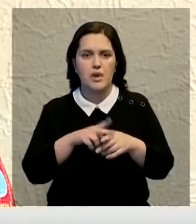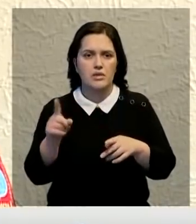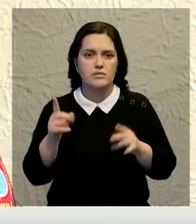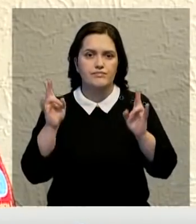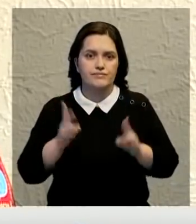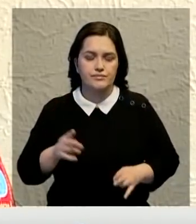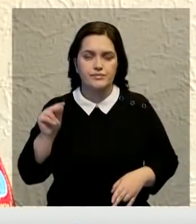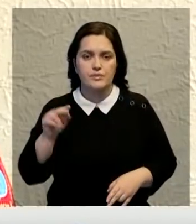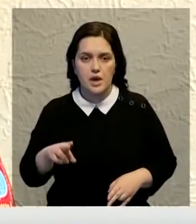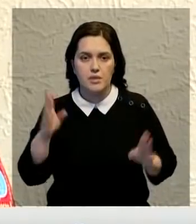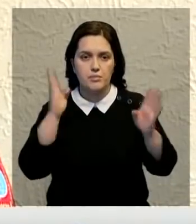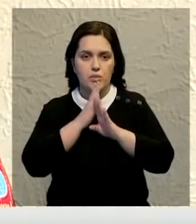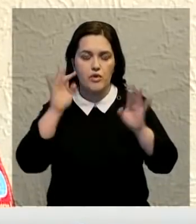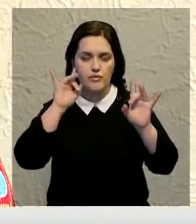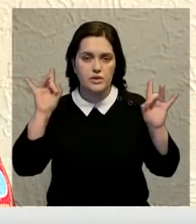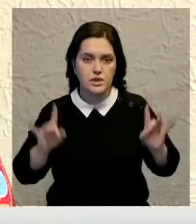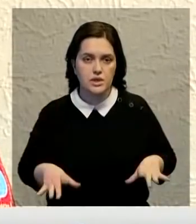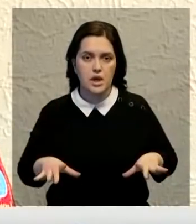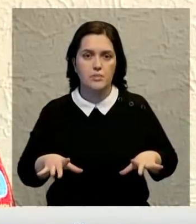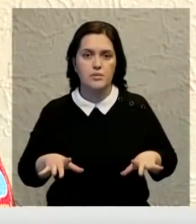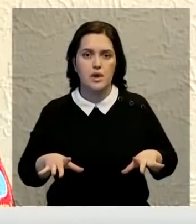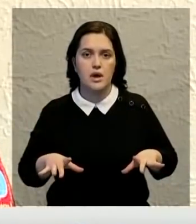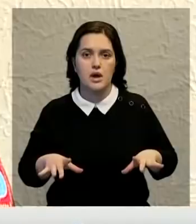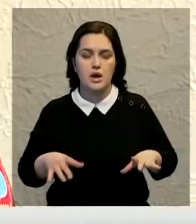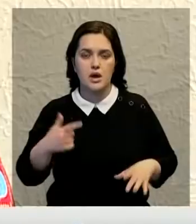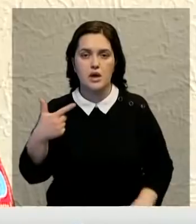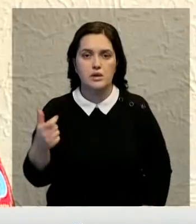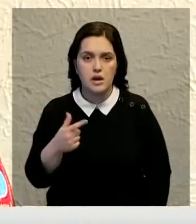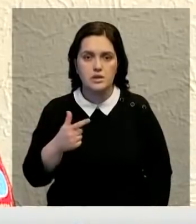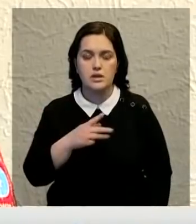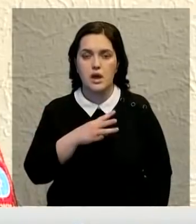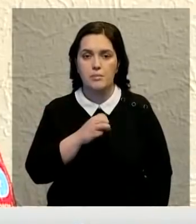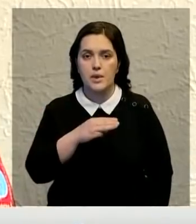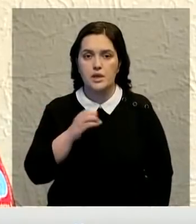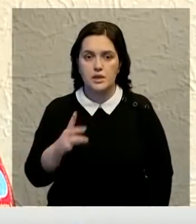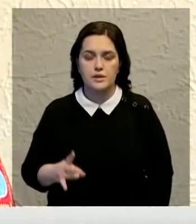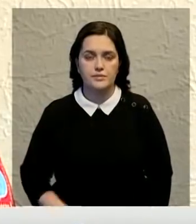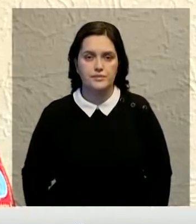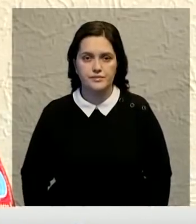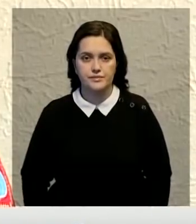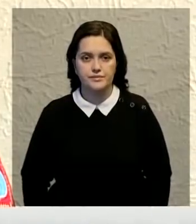характер, связанный с внезапным выбросом газа метан в груди забоя.